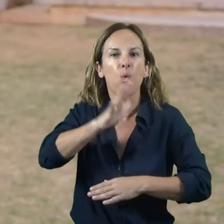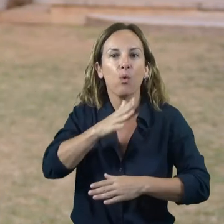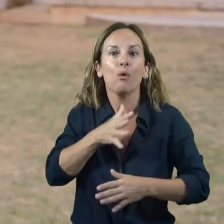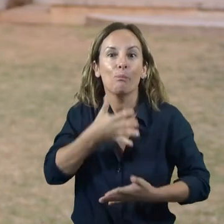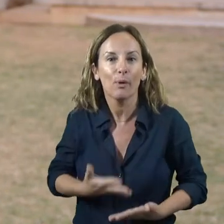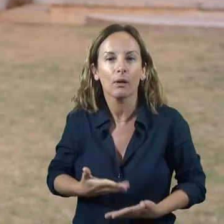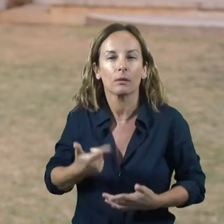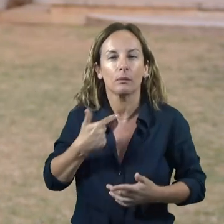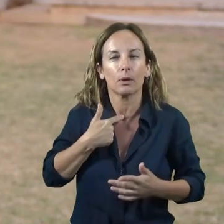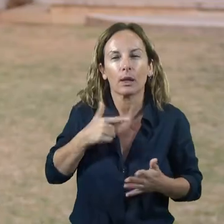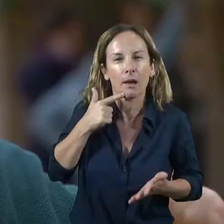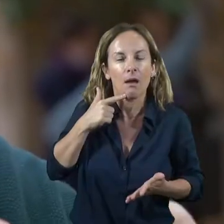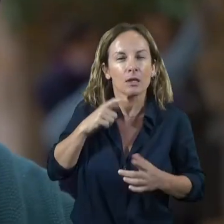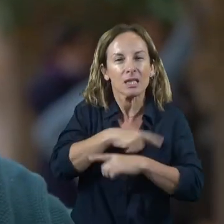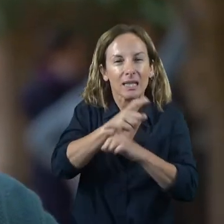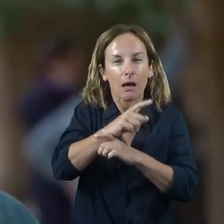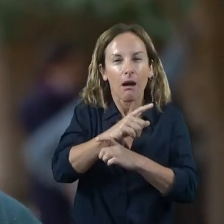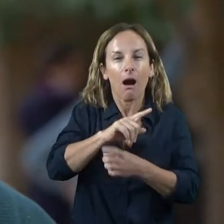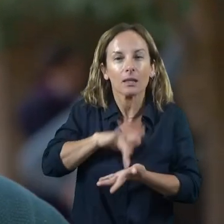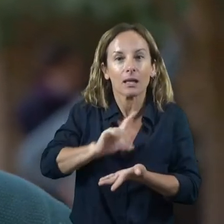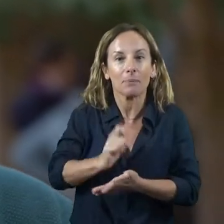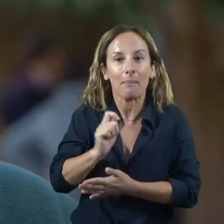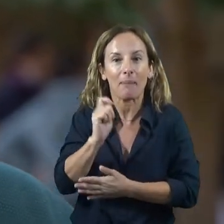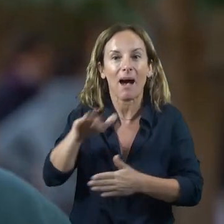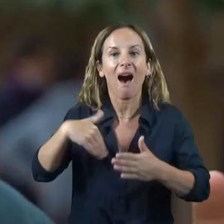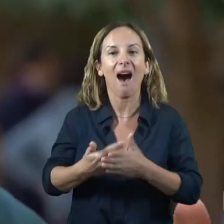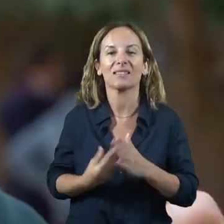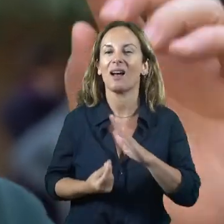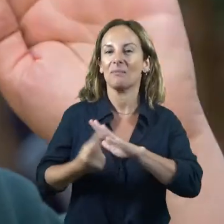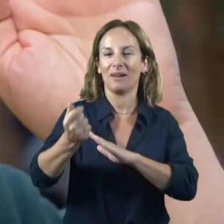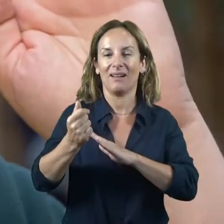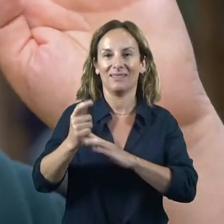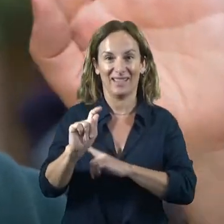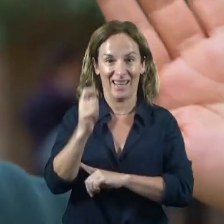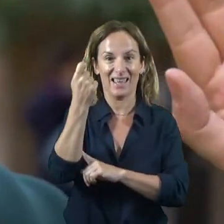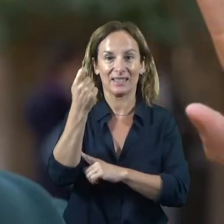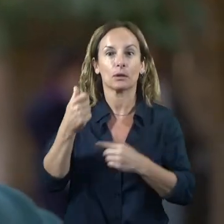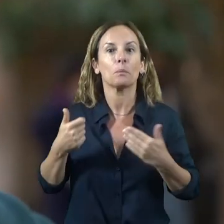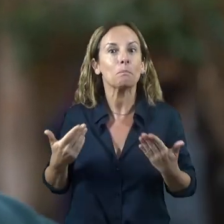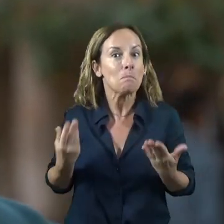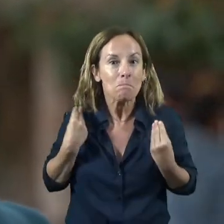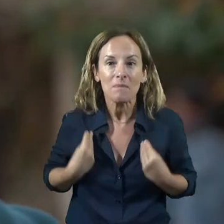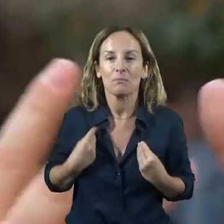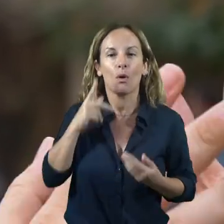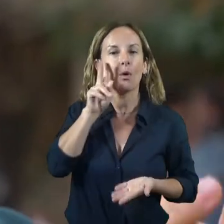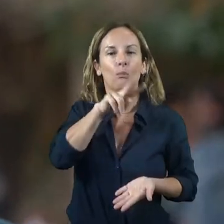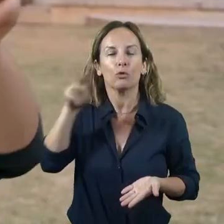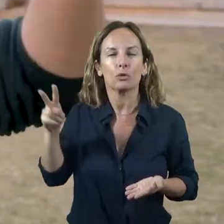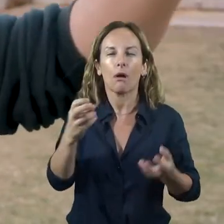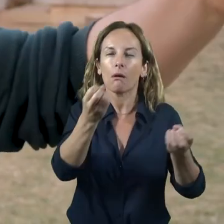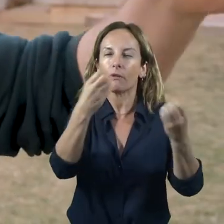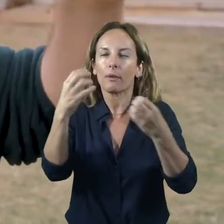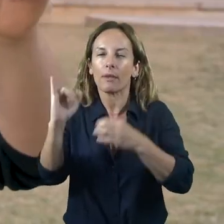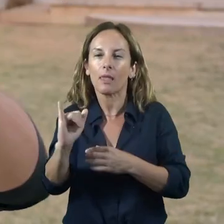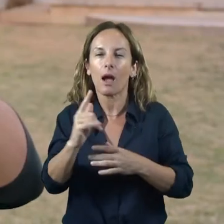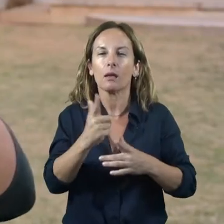que és obrir la porta. Doncs, en un museu, qualsevol cosa on tu diguis tota la informació que jo estic tenint m'ha de servir per